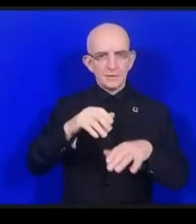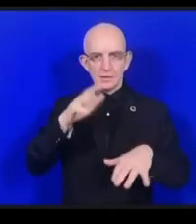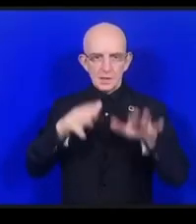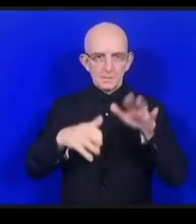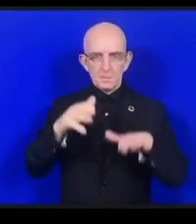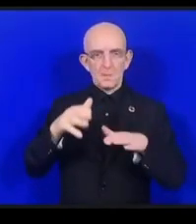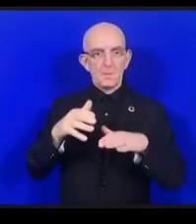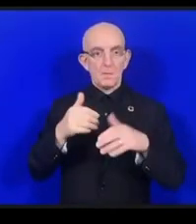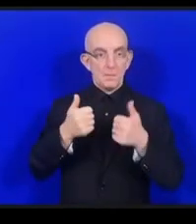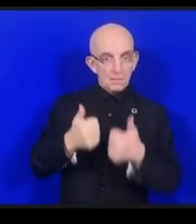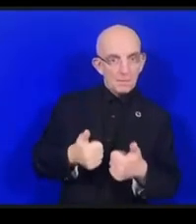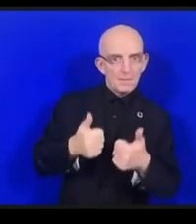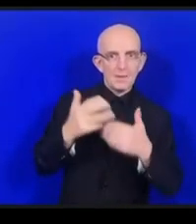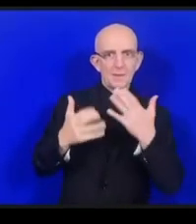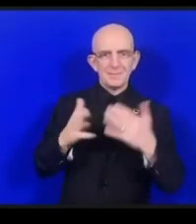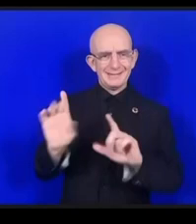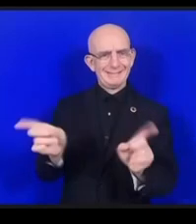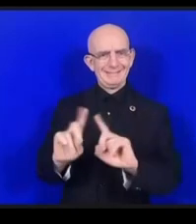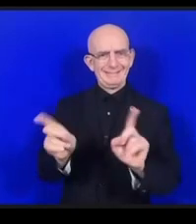それが問題視されたりします